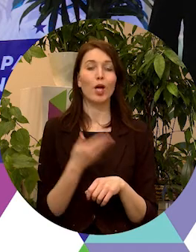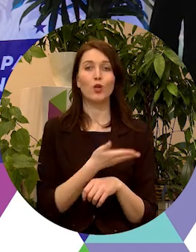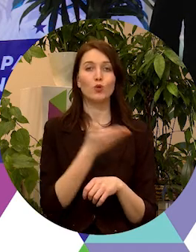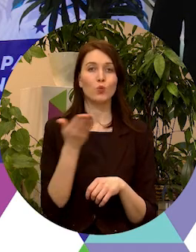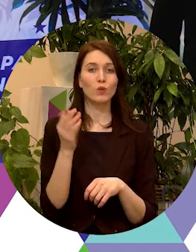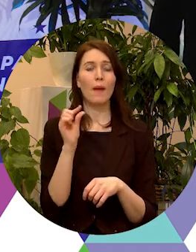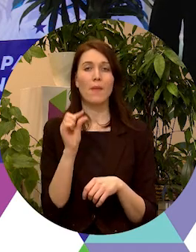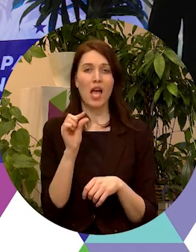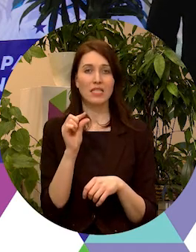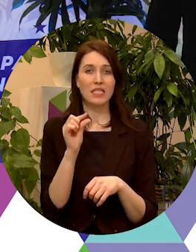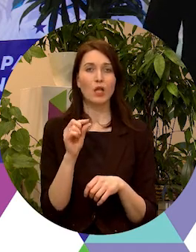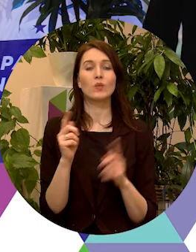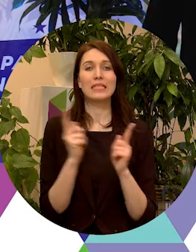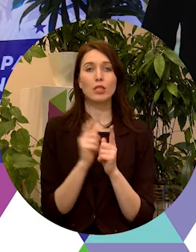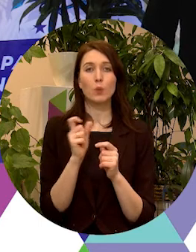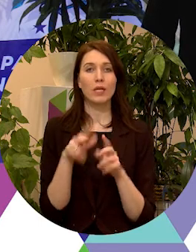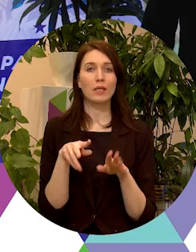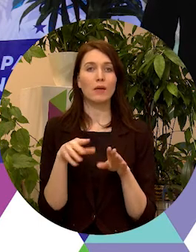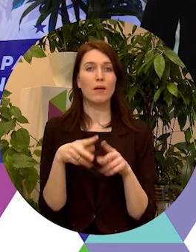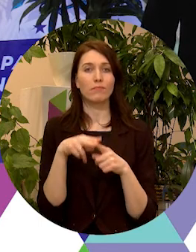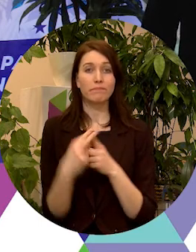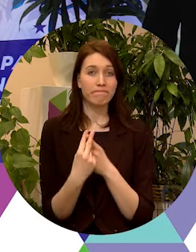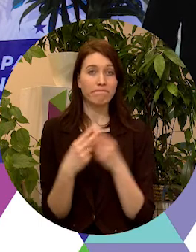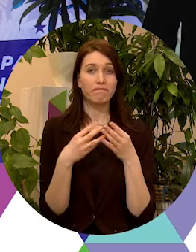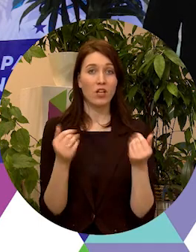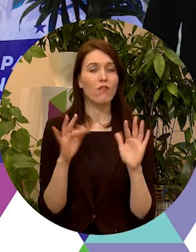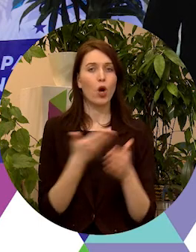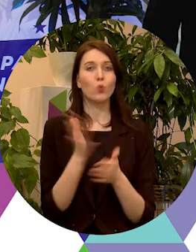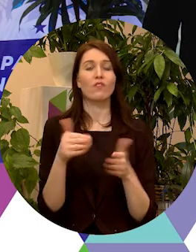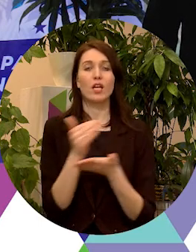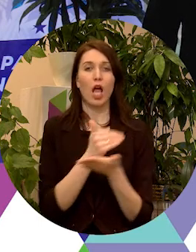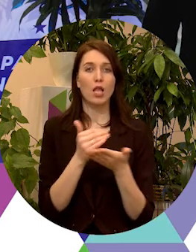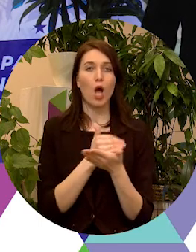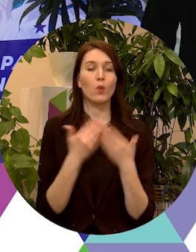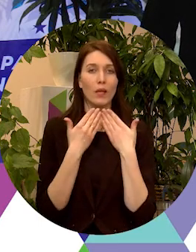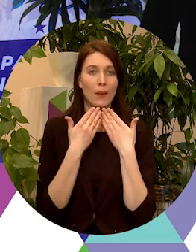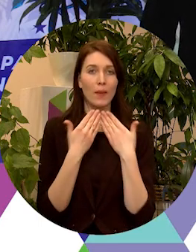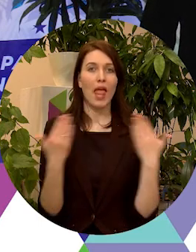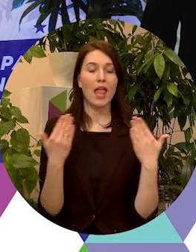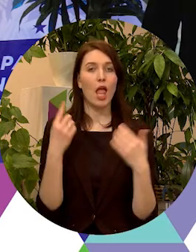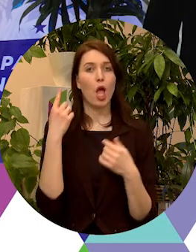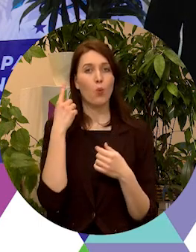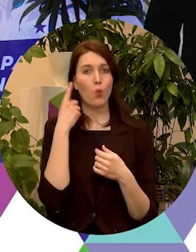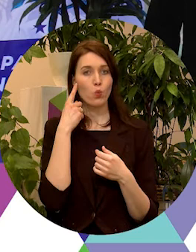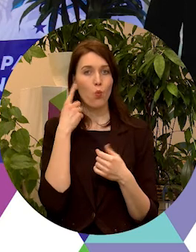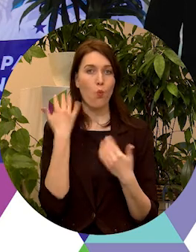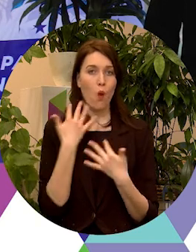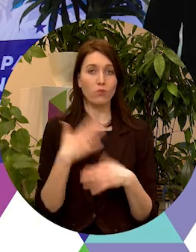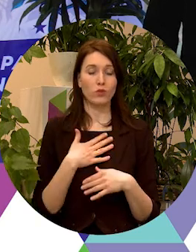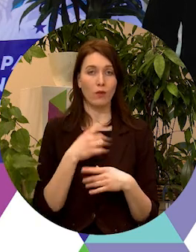mazliet, mazliet uz mirkli pazaudējām, vai jūs varētu atkārtot, varbūt, pēdējo doma graudu,